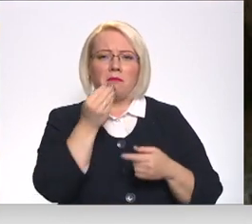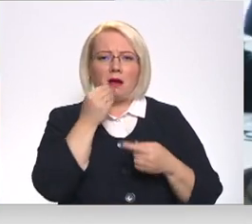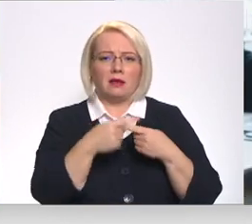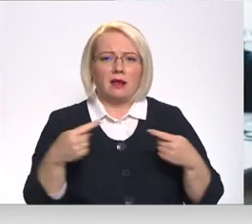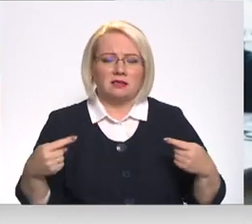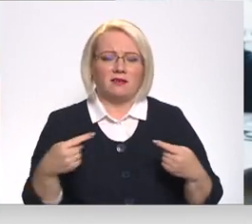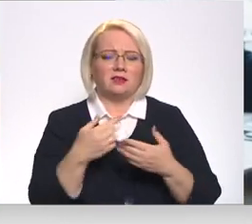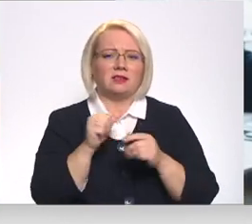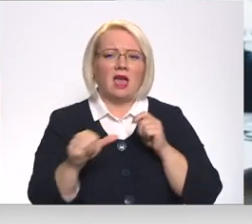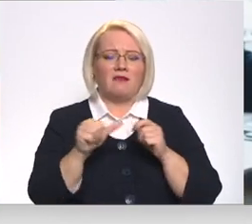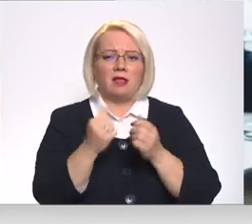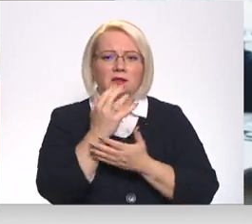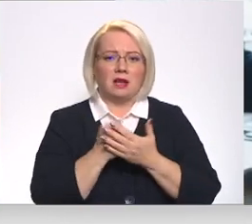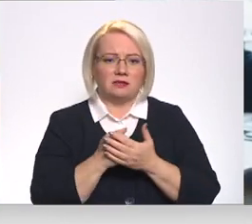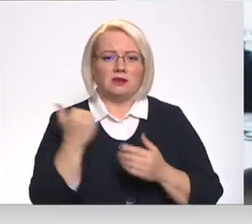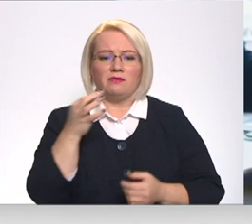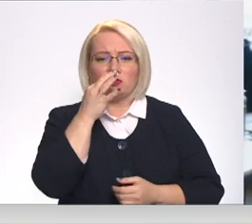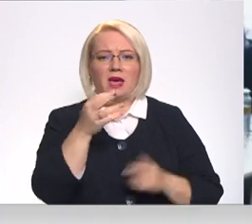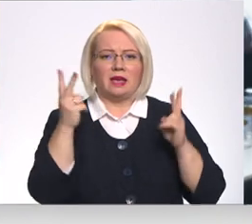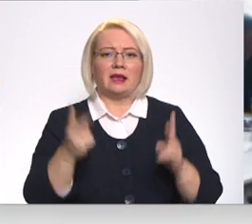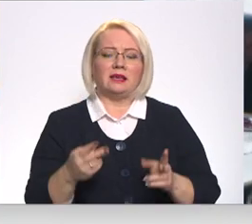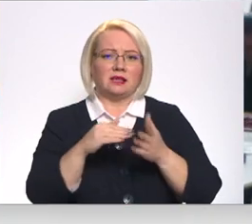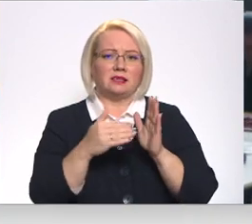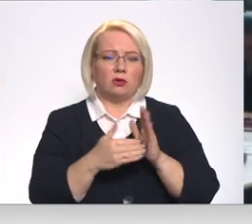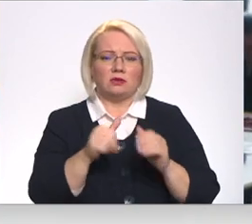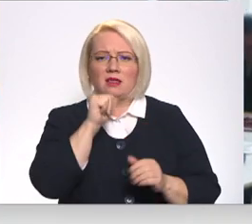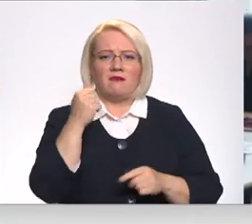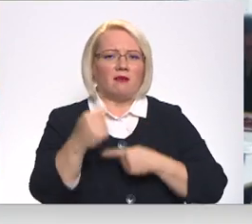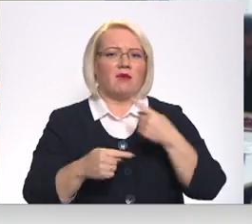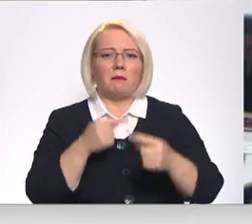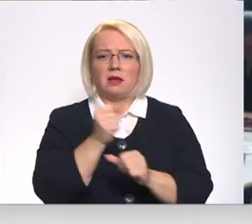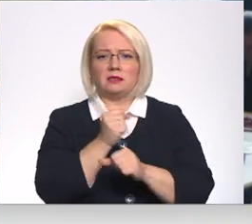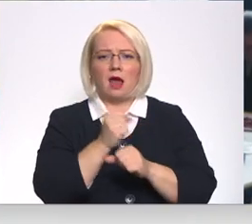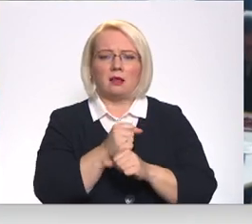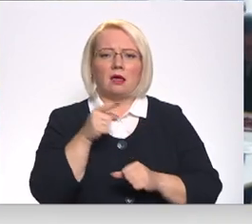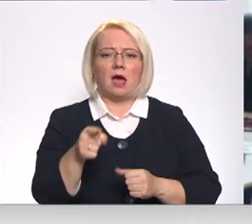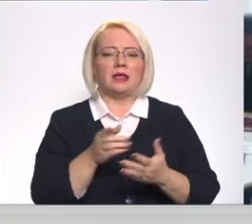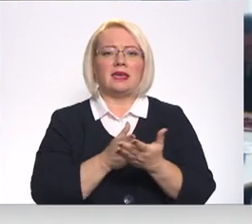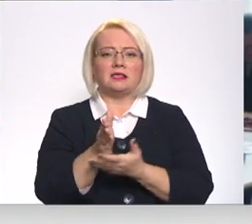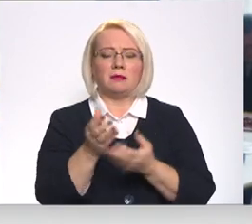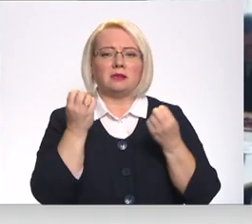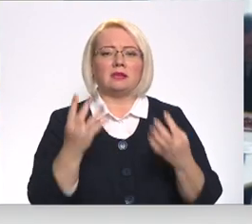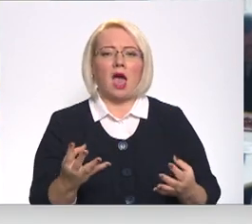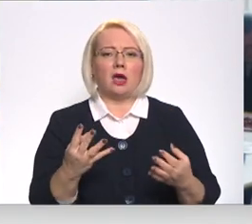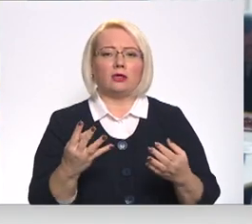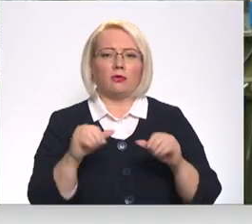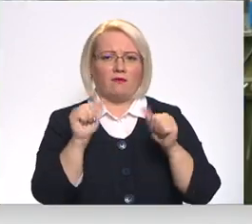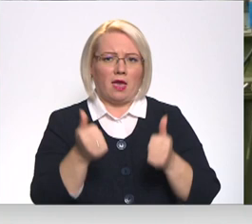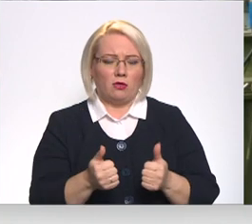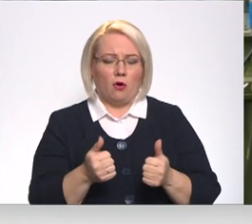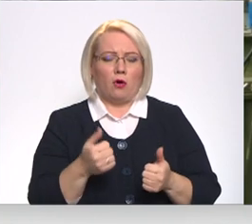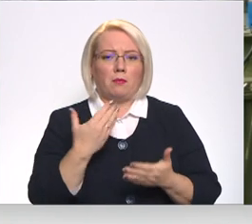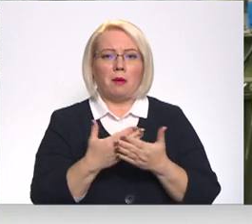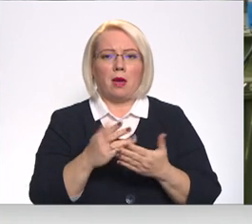tālāk. Jāsaprot, ka krīzes situācijās sanāk tā, ka nevar vienmēr strādāt par tādām iezīmētu skaidru mehānismu, jo var pēkšņi